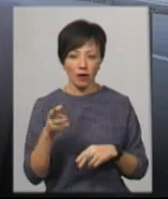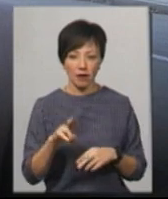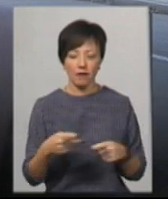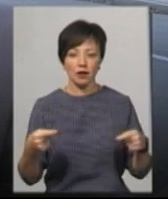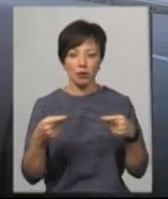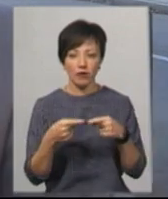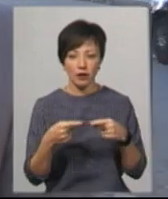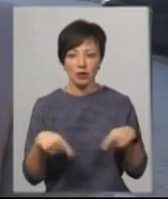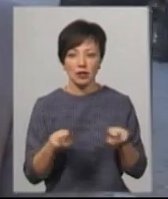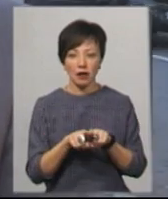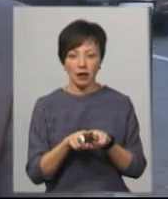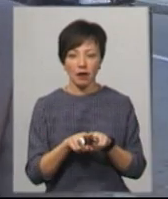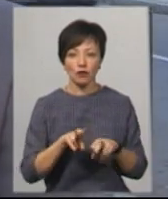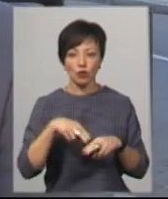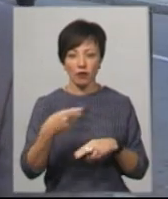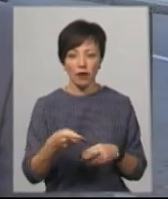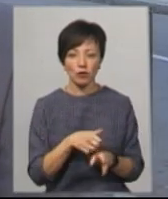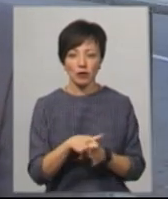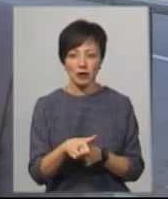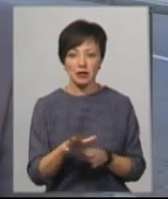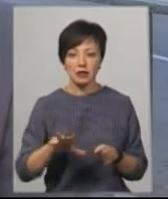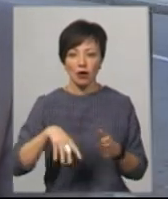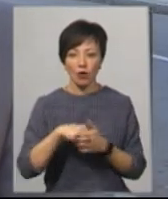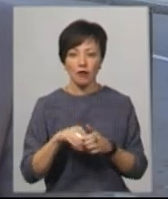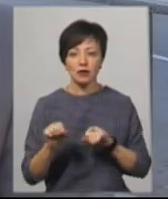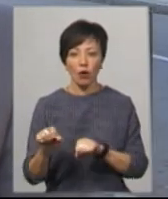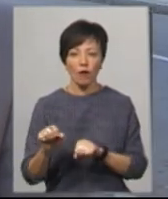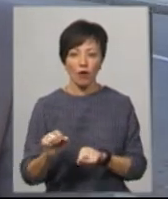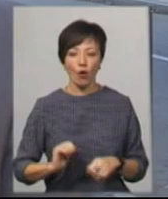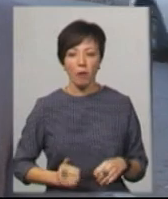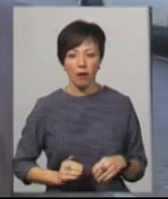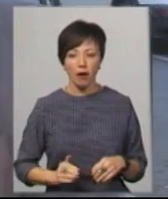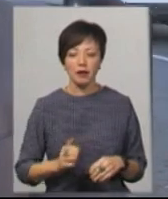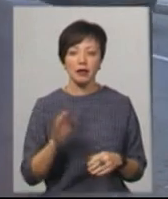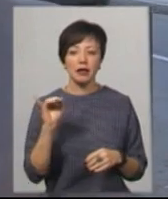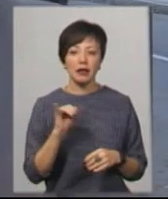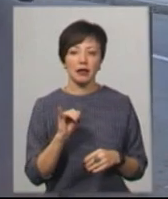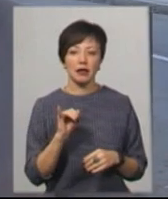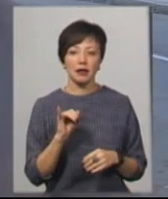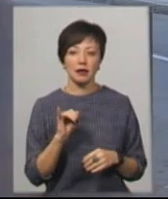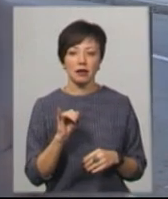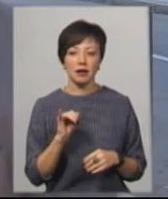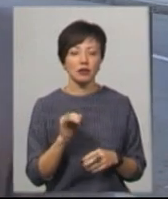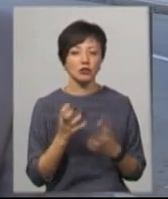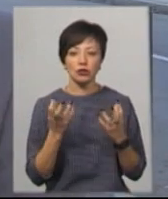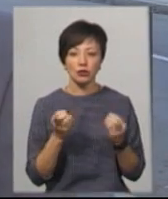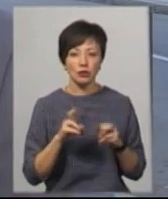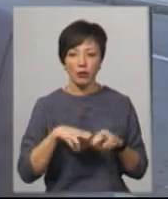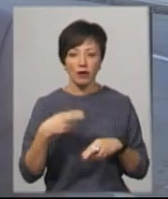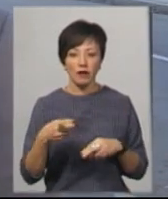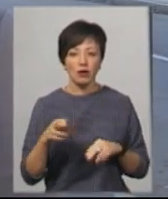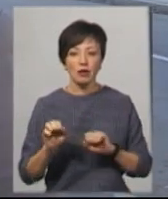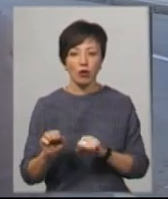Відповідно, таке відшкодування відбувається за рахунок страхової. Те, що не покривається страховими